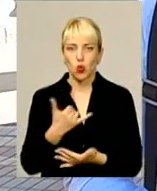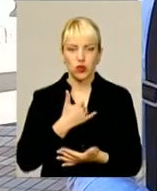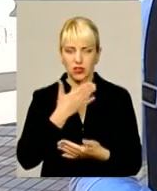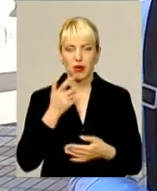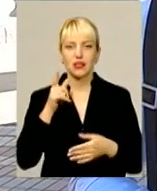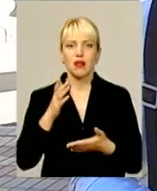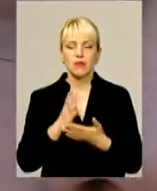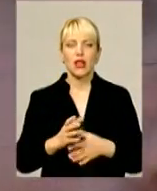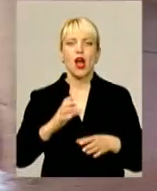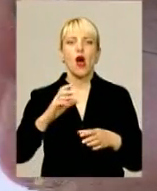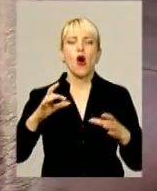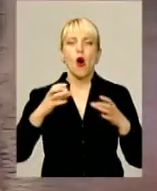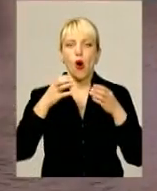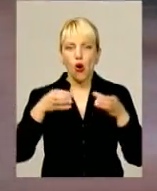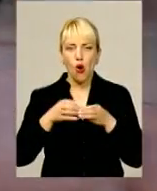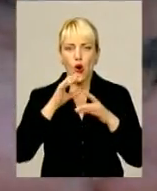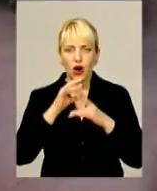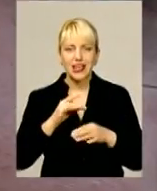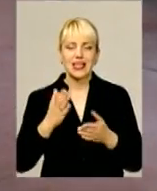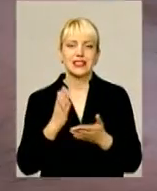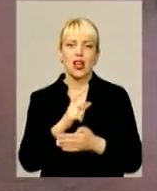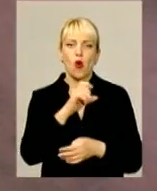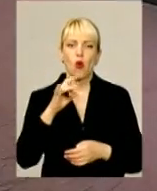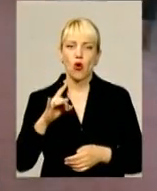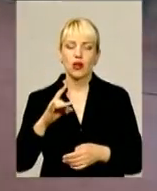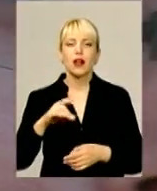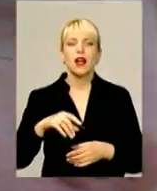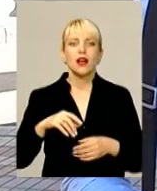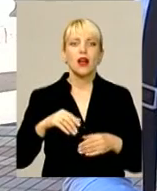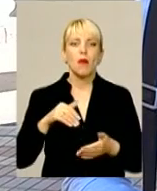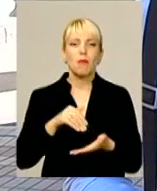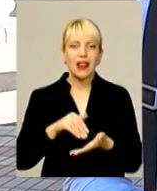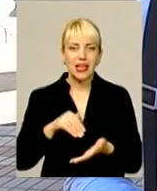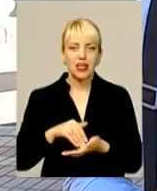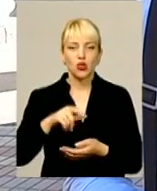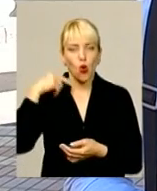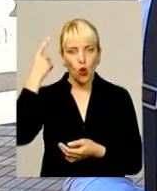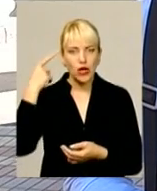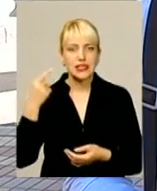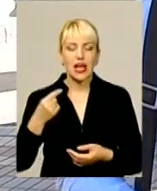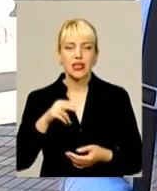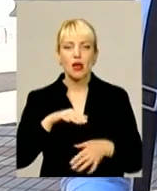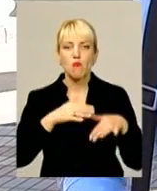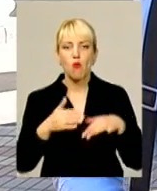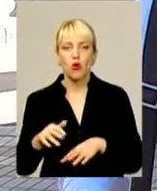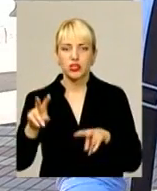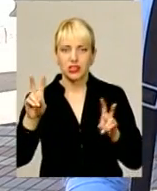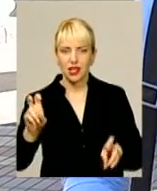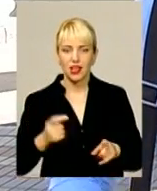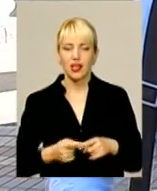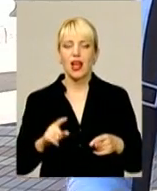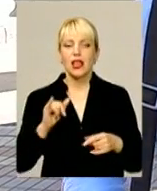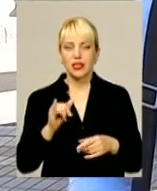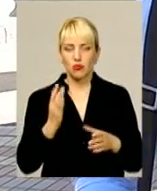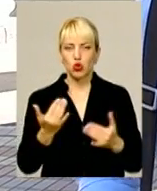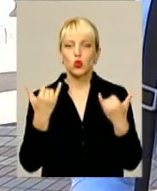симфонічний оркестр, хор і балет козаків Поділля. Чим цікава ця постановка, вона буде адаптована під, це сучасна така